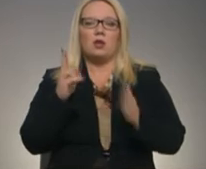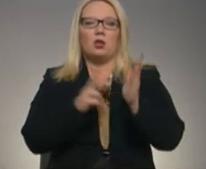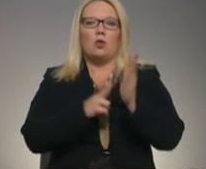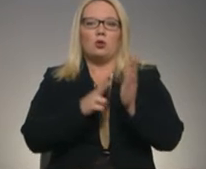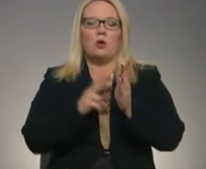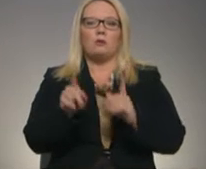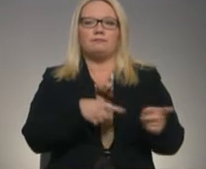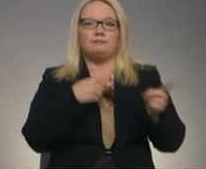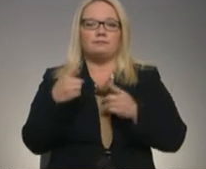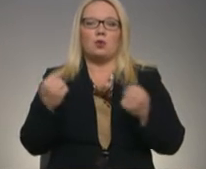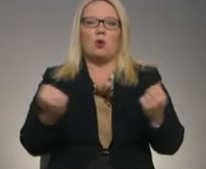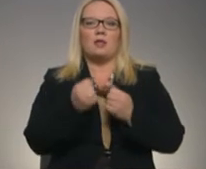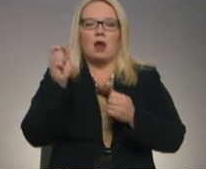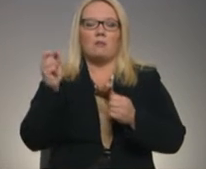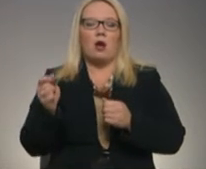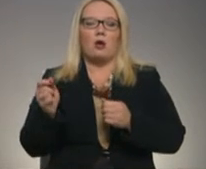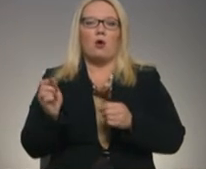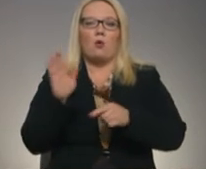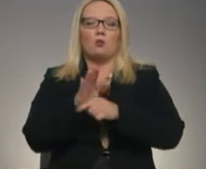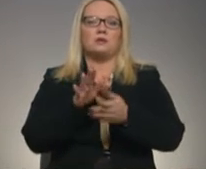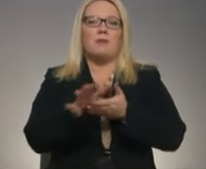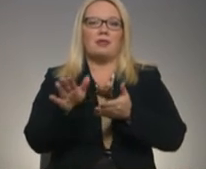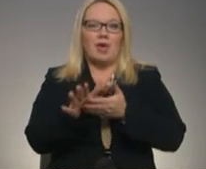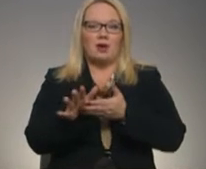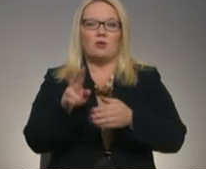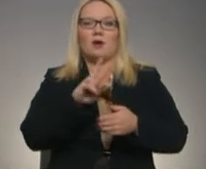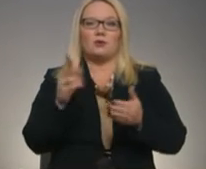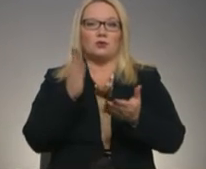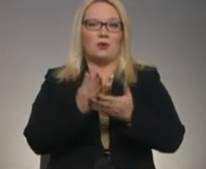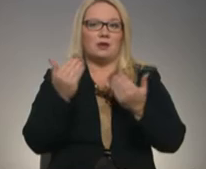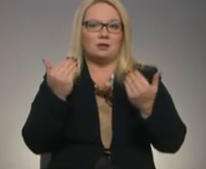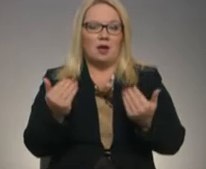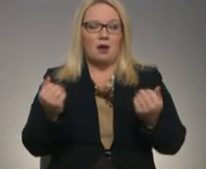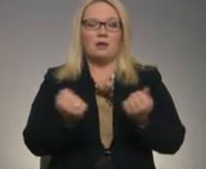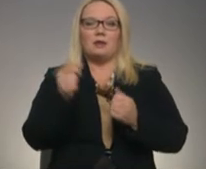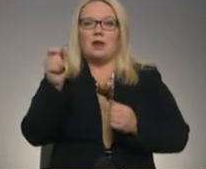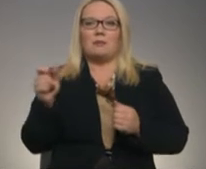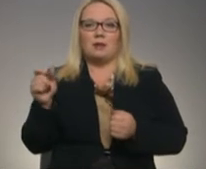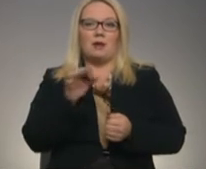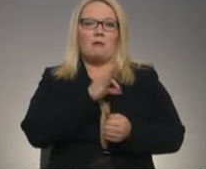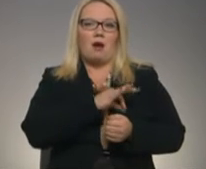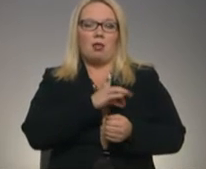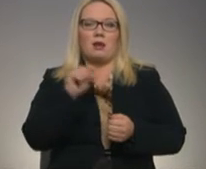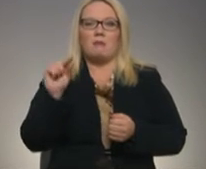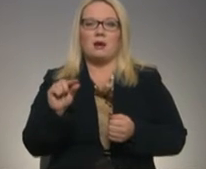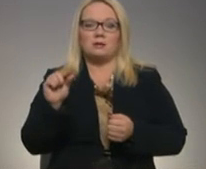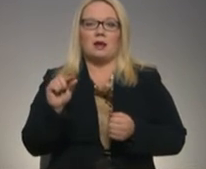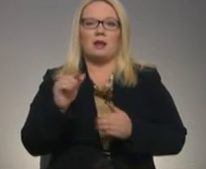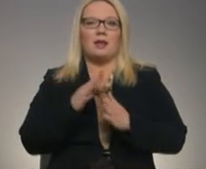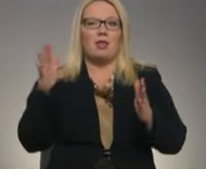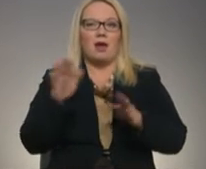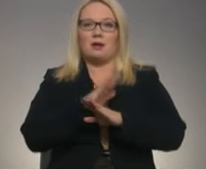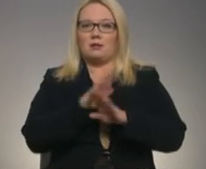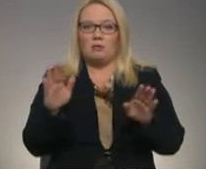pārmešanai no darba spēkus patēriņu. Tas, kas notiks tagad, darbiniekiem lielāka